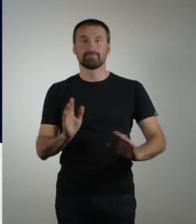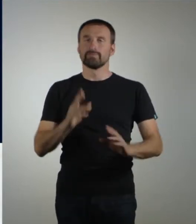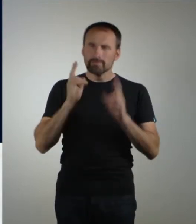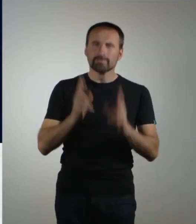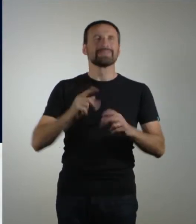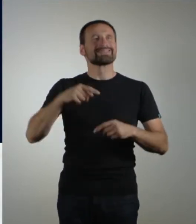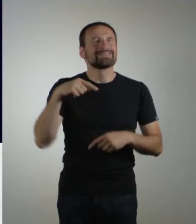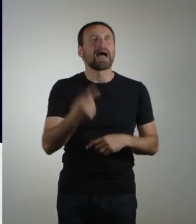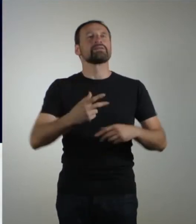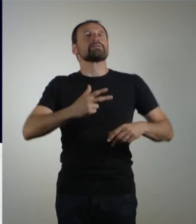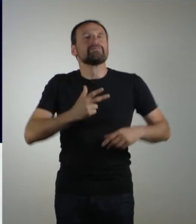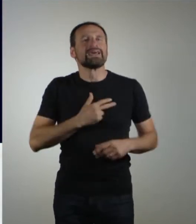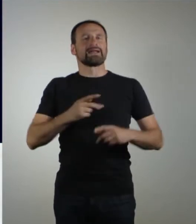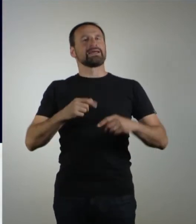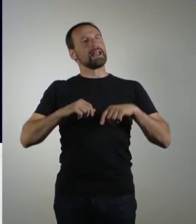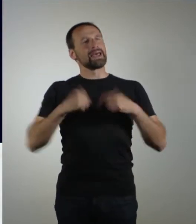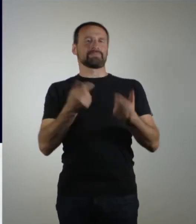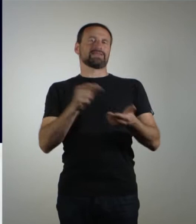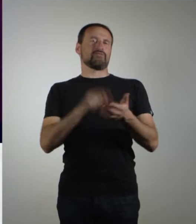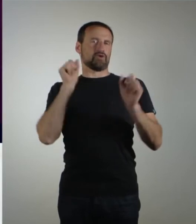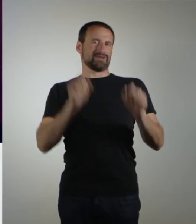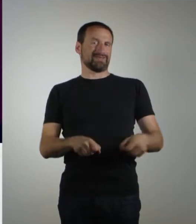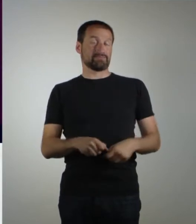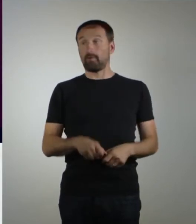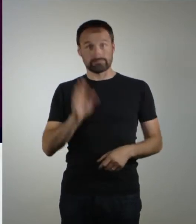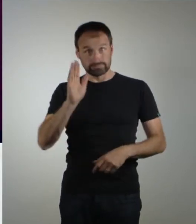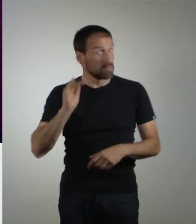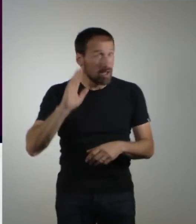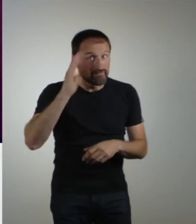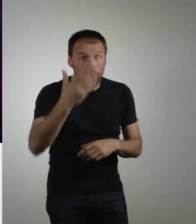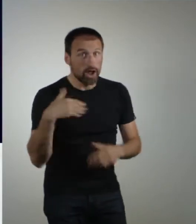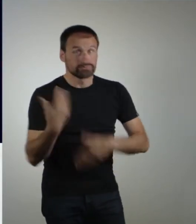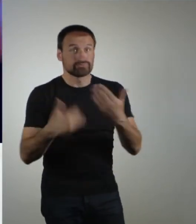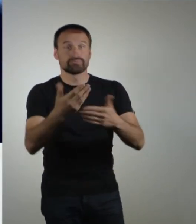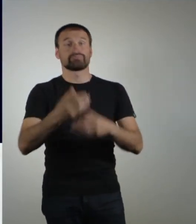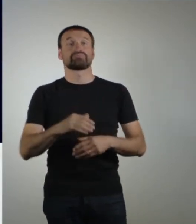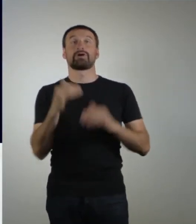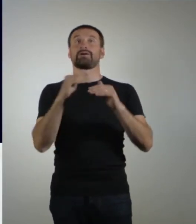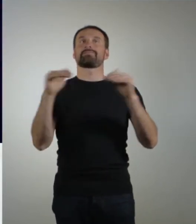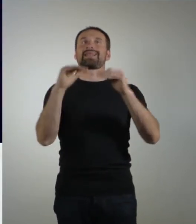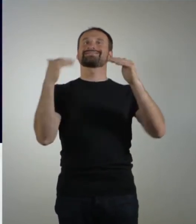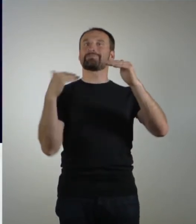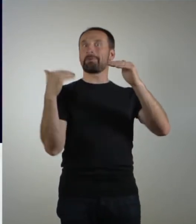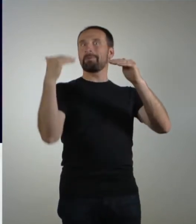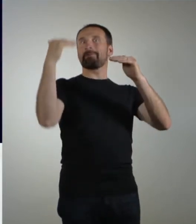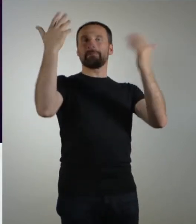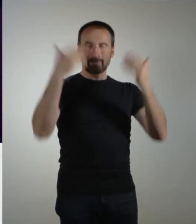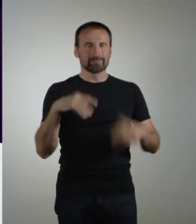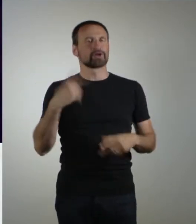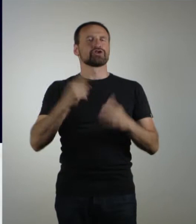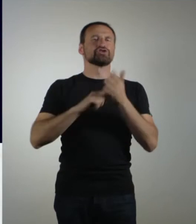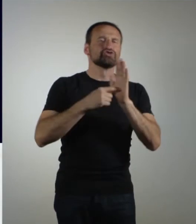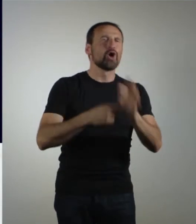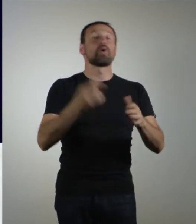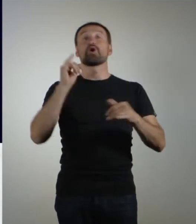sagen kann, man kann auch davon leben. Danach ging es erfolgreich weiter. Chartplatzierungen, Goldauszeichnungen, zahlreiche Show-Auftritte wie bei